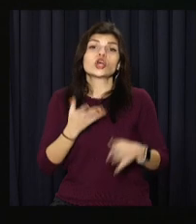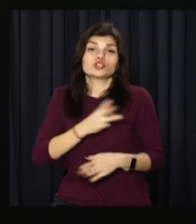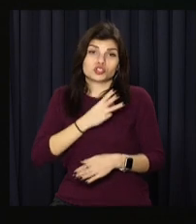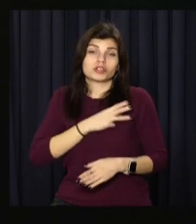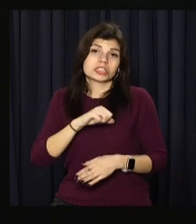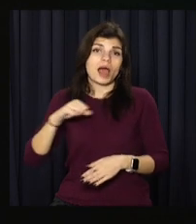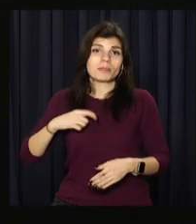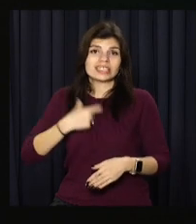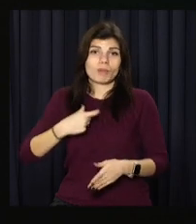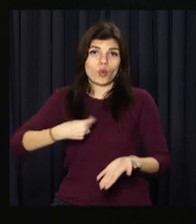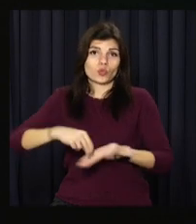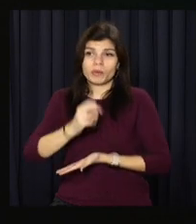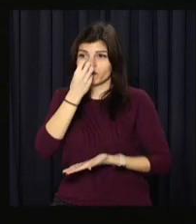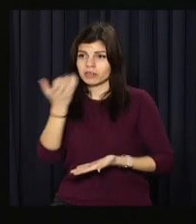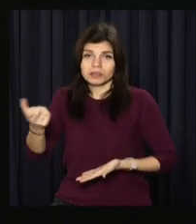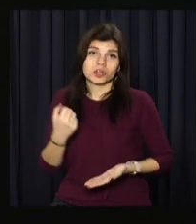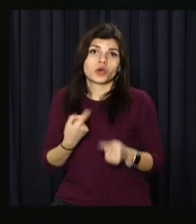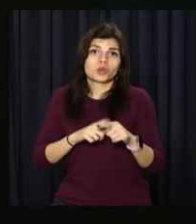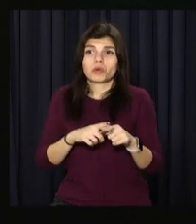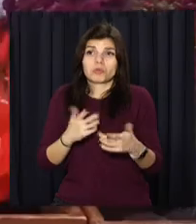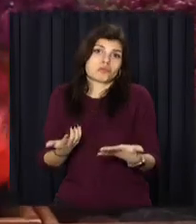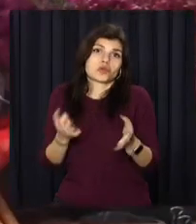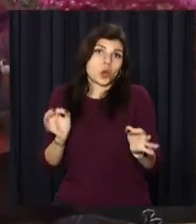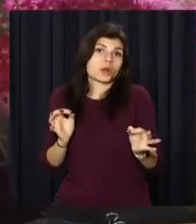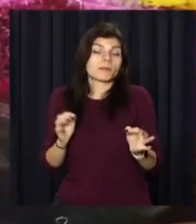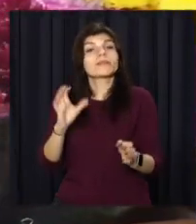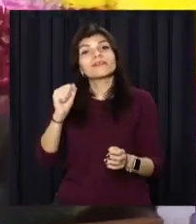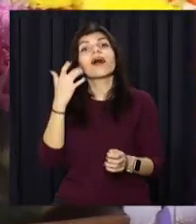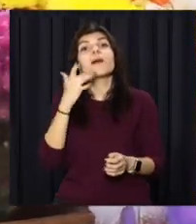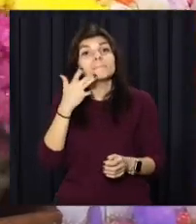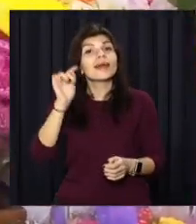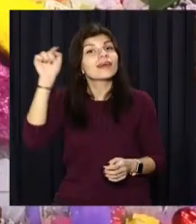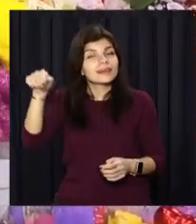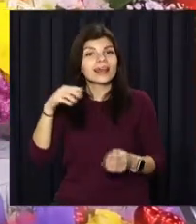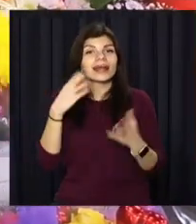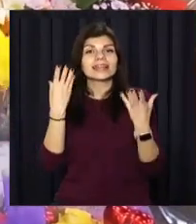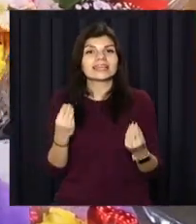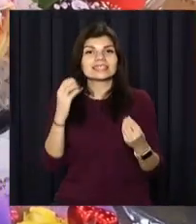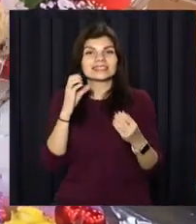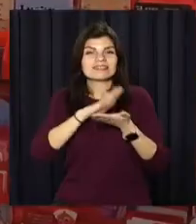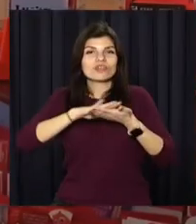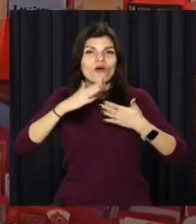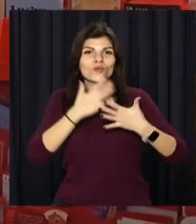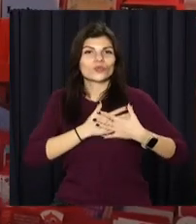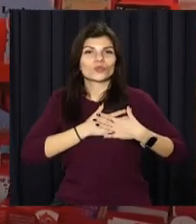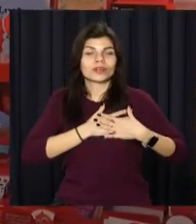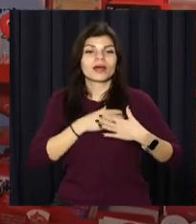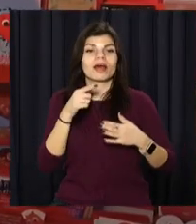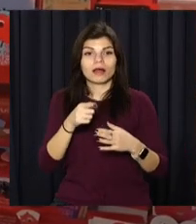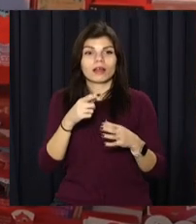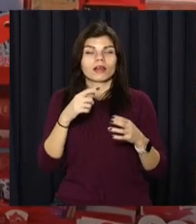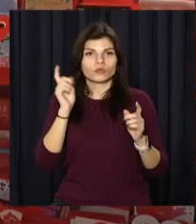квіти, і це не вважається чимось таким. В Америці День Святого Валентина – свято не лише закоханих, й